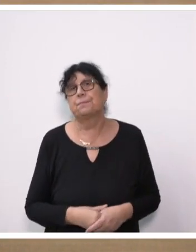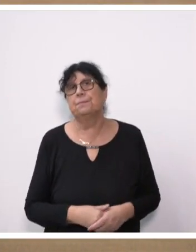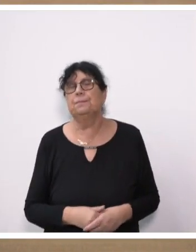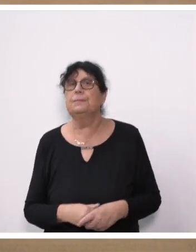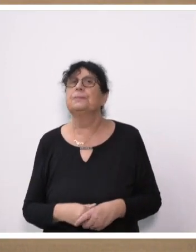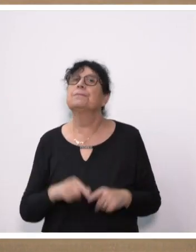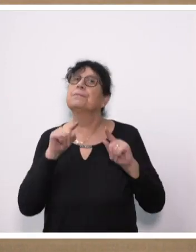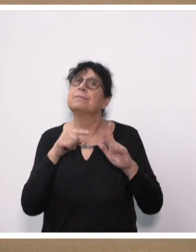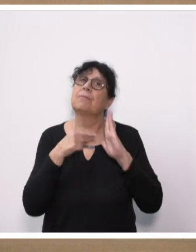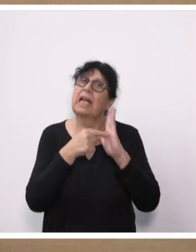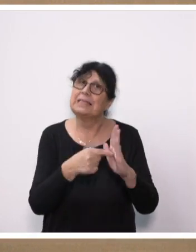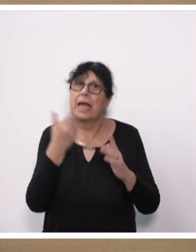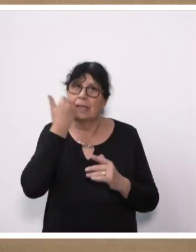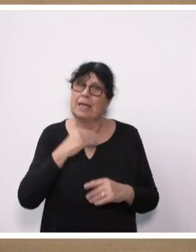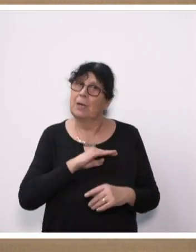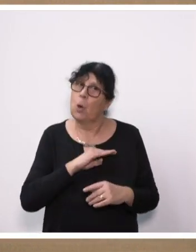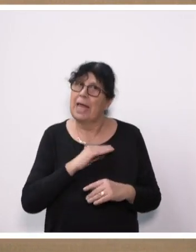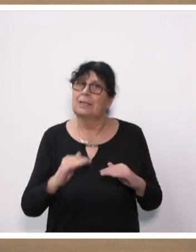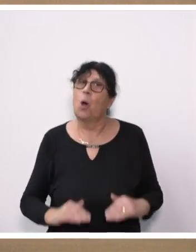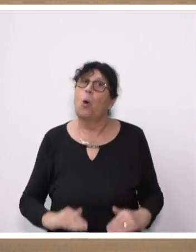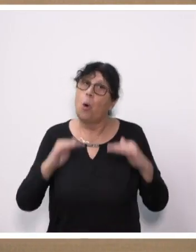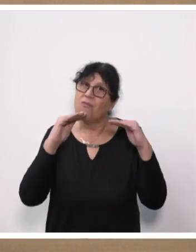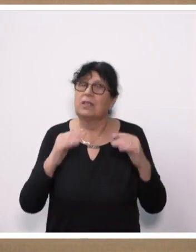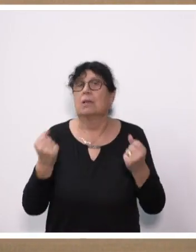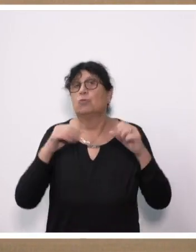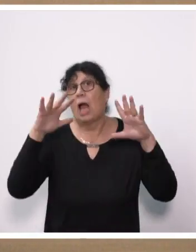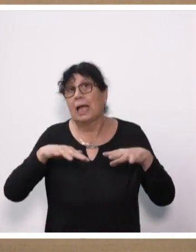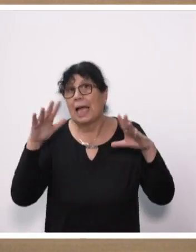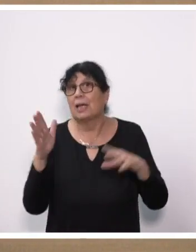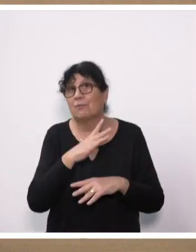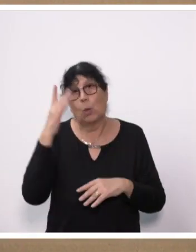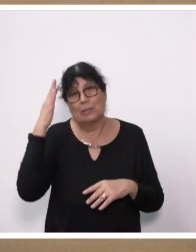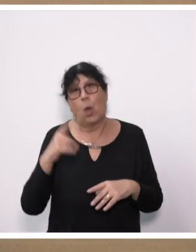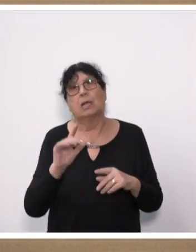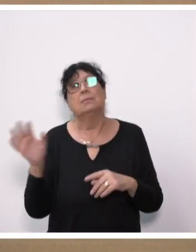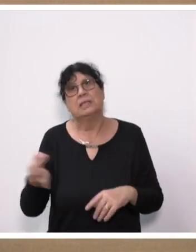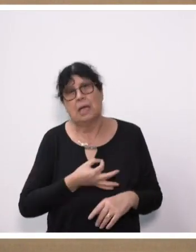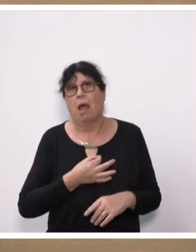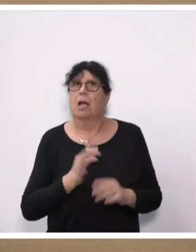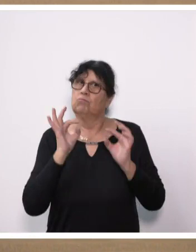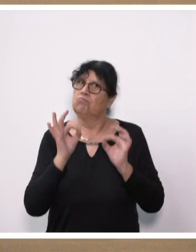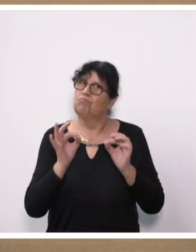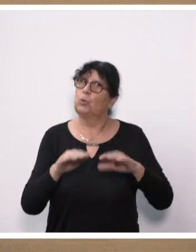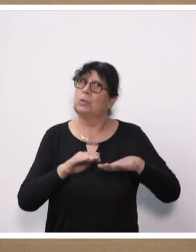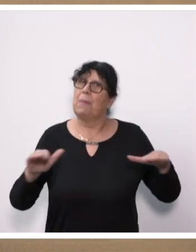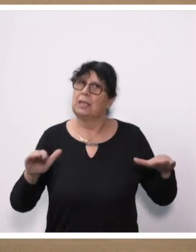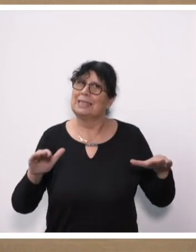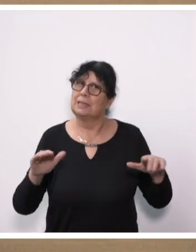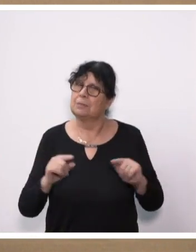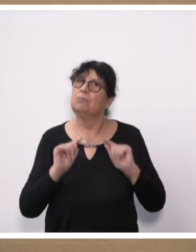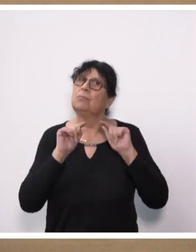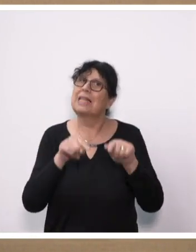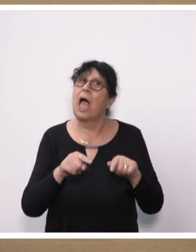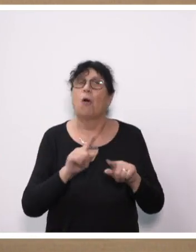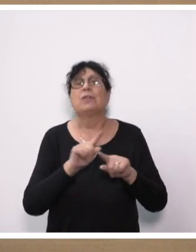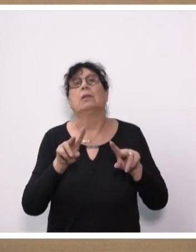Dies zeigt, liebe Kolleginnen und Kollegen, Hochwasser und Starkregenvorsorge im Saarland steht auf einer guten Basis. Darauf dürfen wir uns